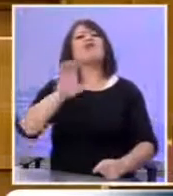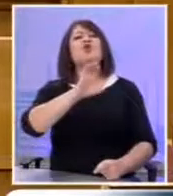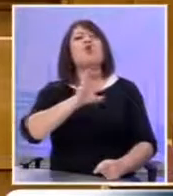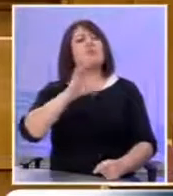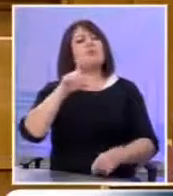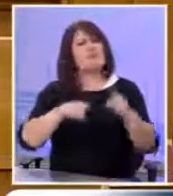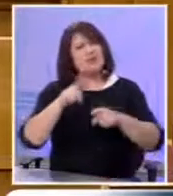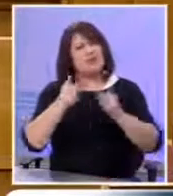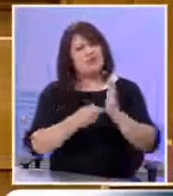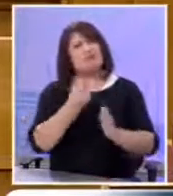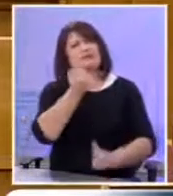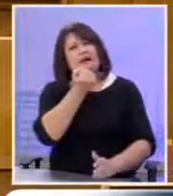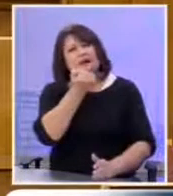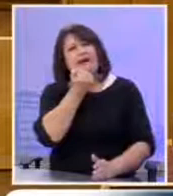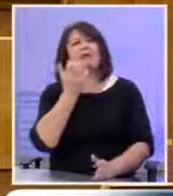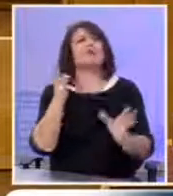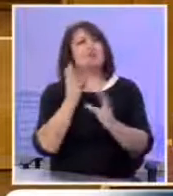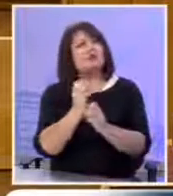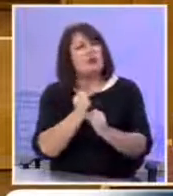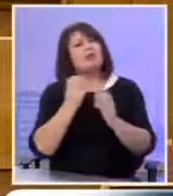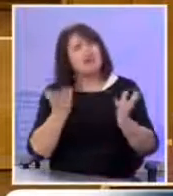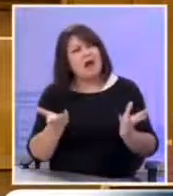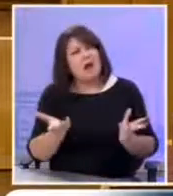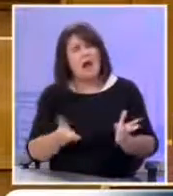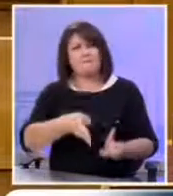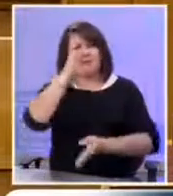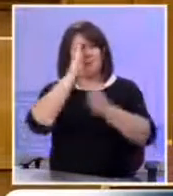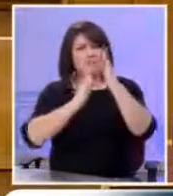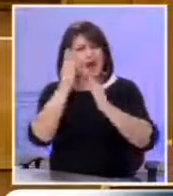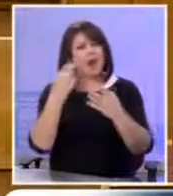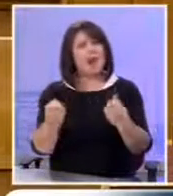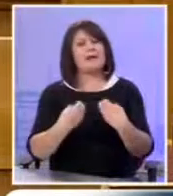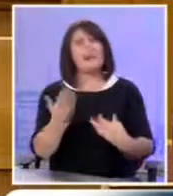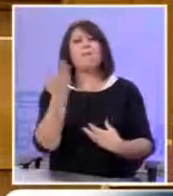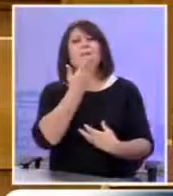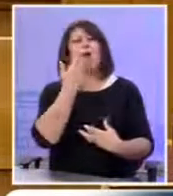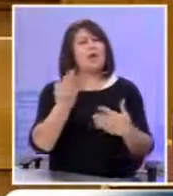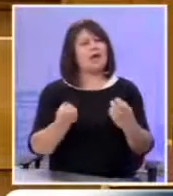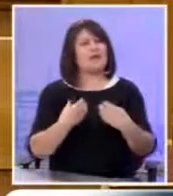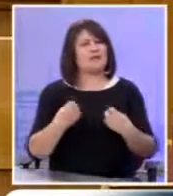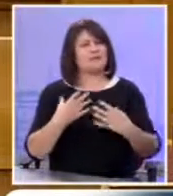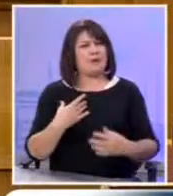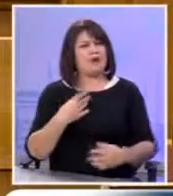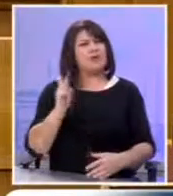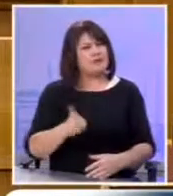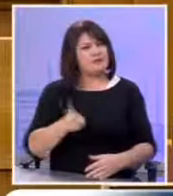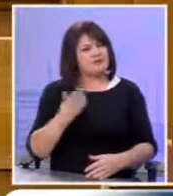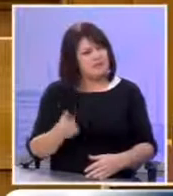όλο τον κόσμο Έχουμε πάθει αλλά και έχουμε διδαχτεί Οι κίνδυνοι δεν είναι ανύπακτοι